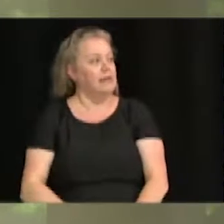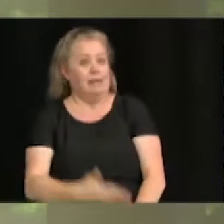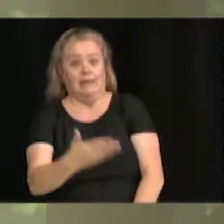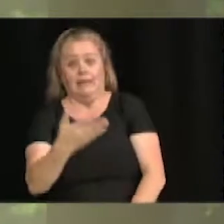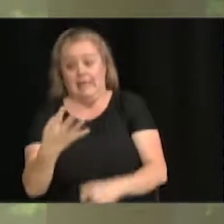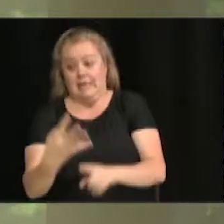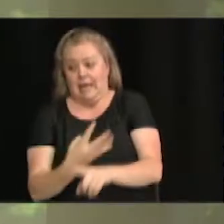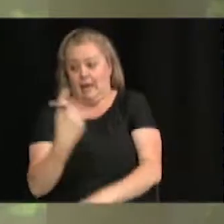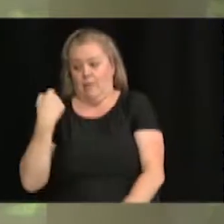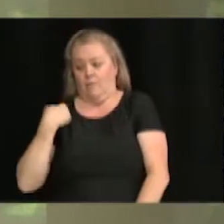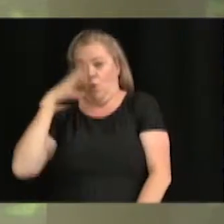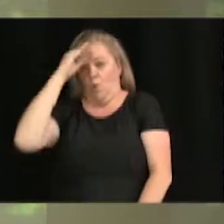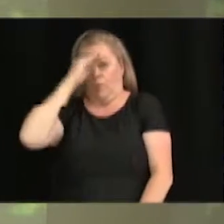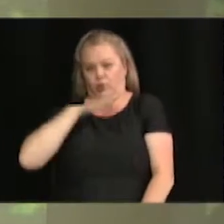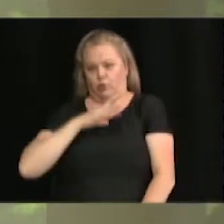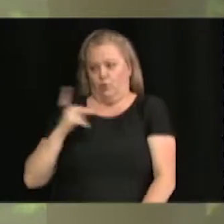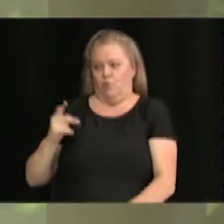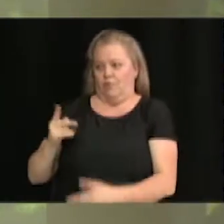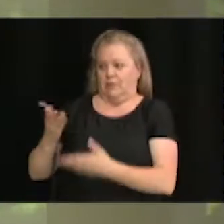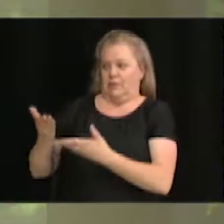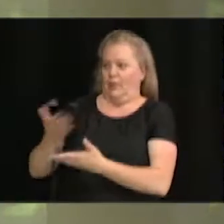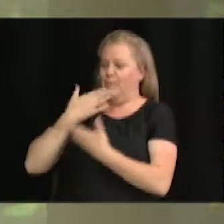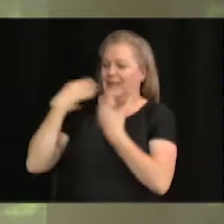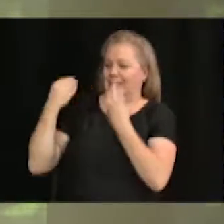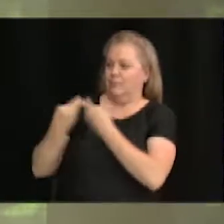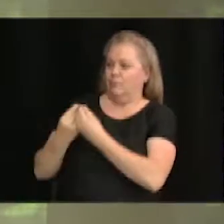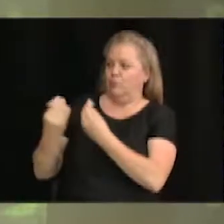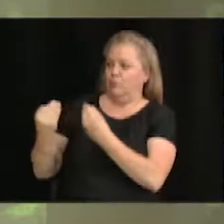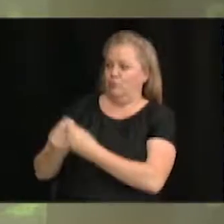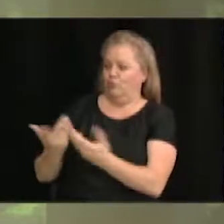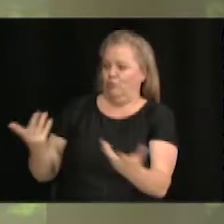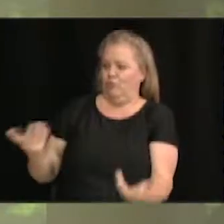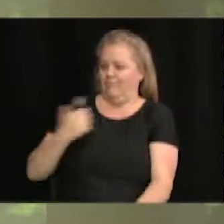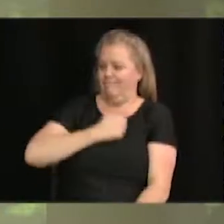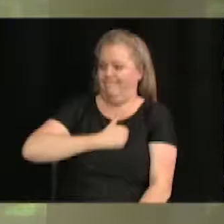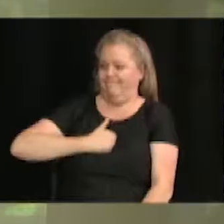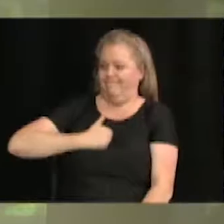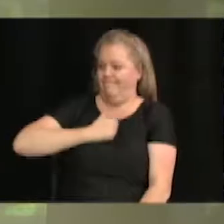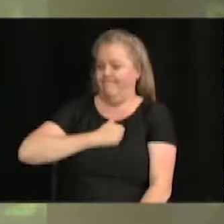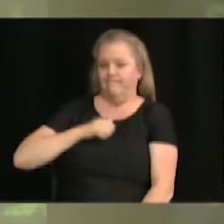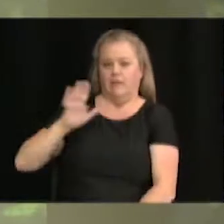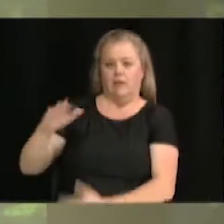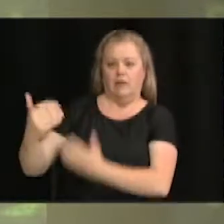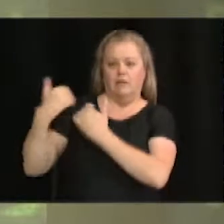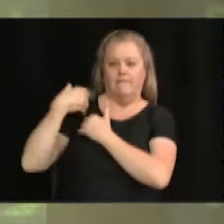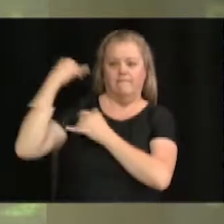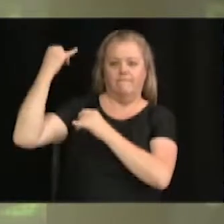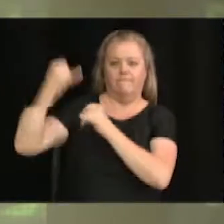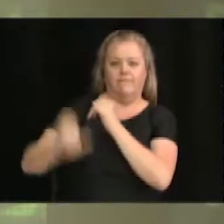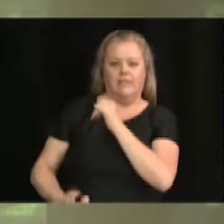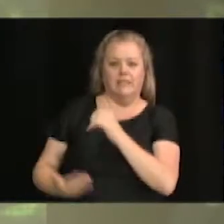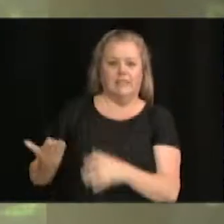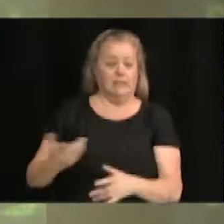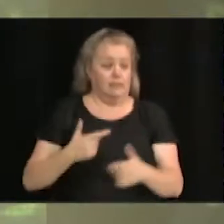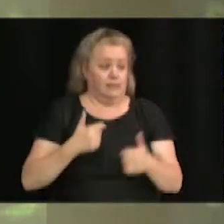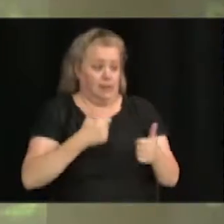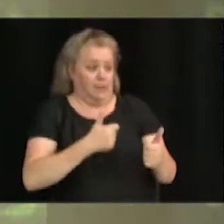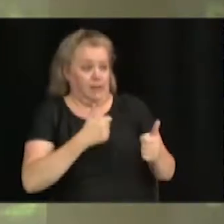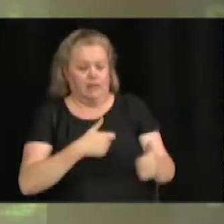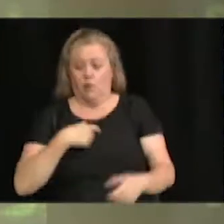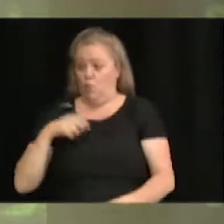derniers mois. J'ai le regret de vous annoncer que votre mandat est terminé pour le moment. Oui, je vous remercie